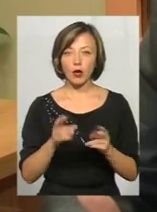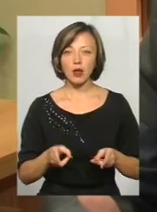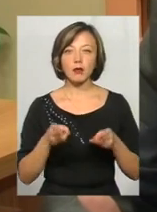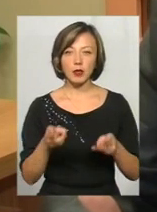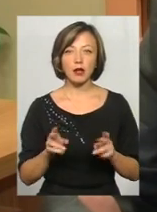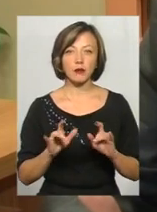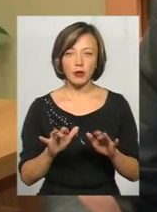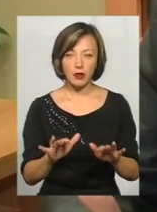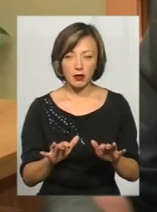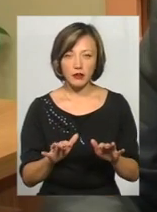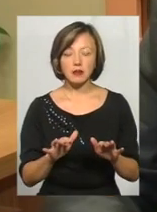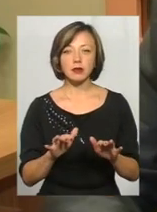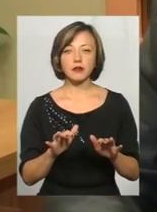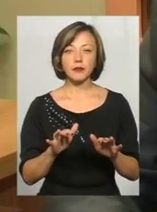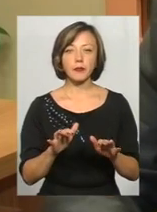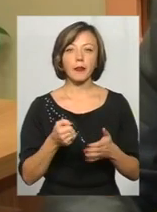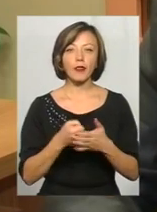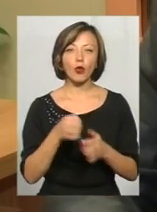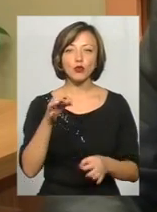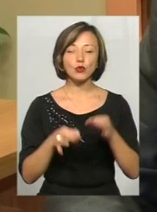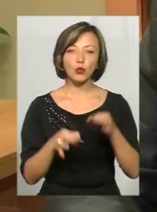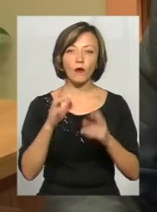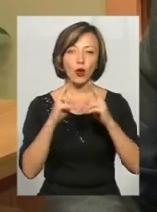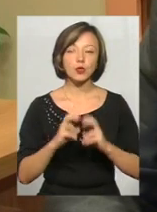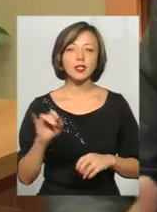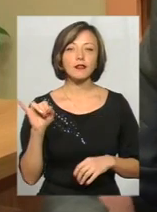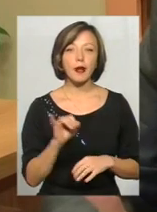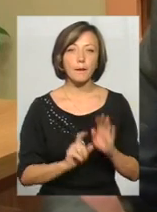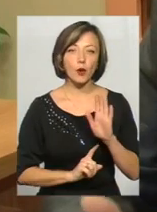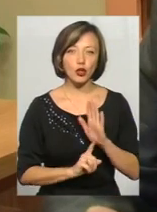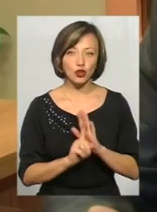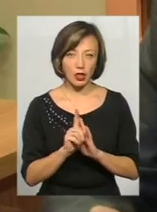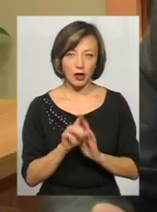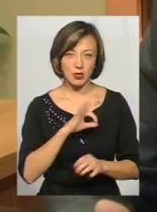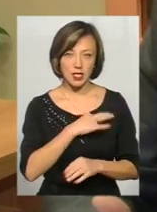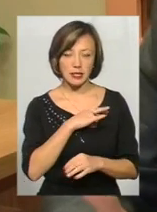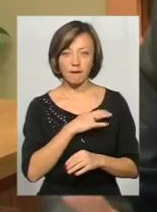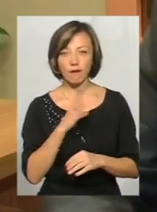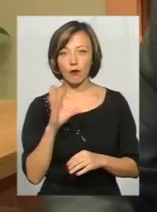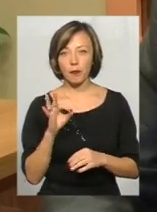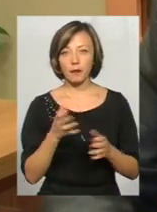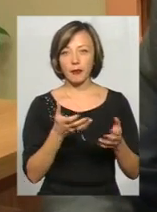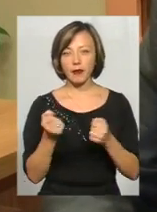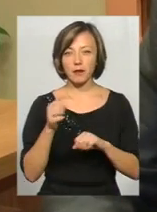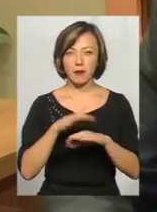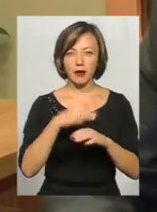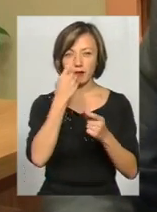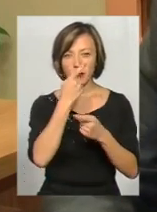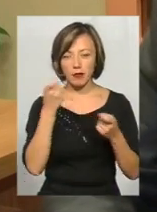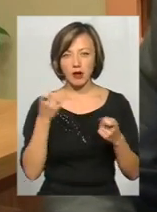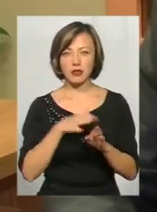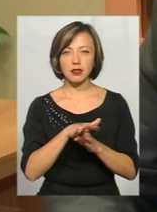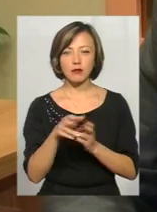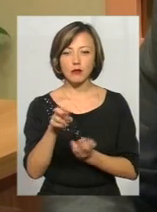провадження до єдиного реєстру досудових розслідувань і починають слідство. Отримують від банку інформацію,